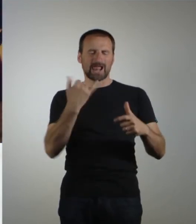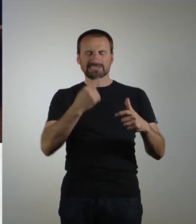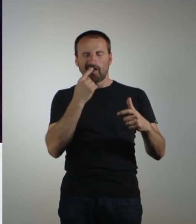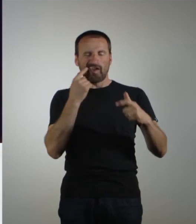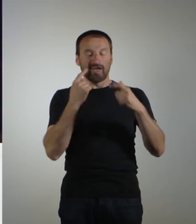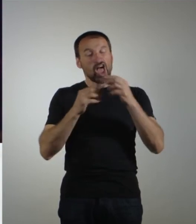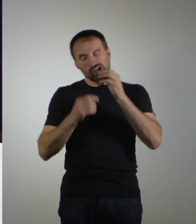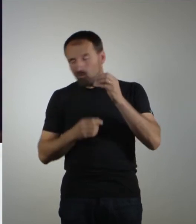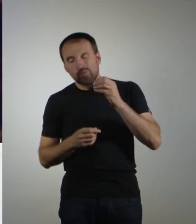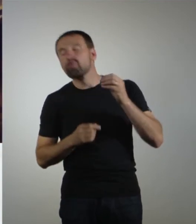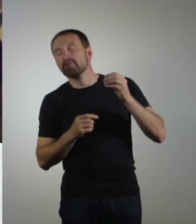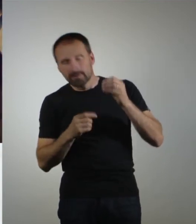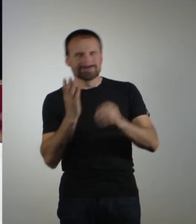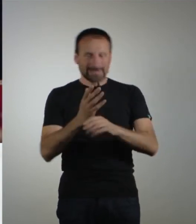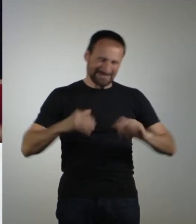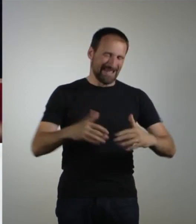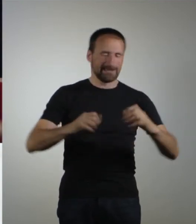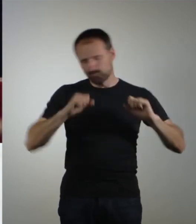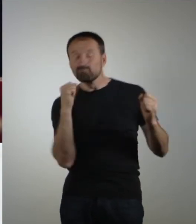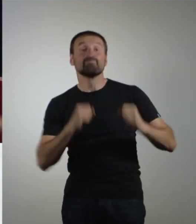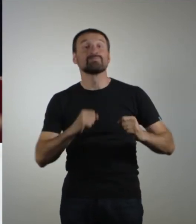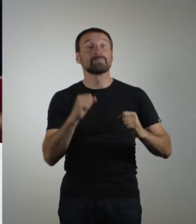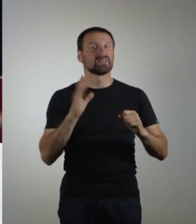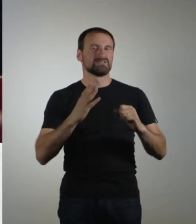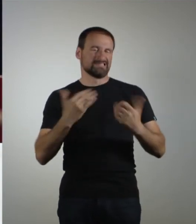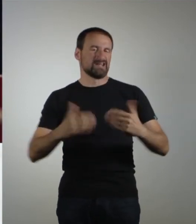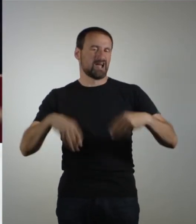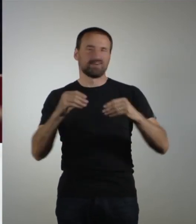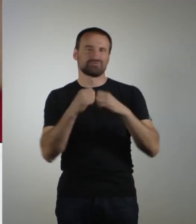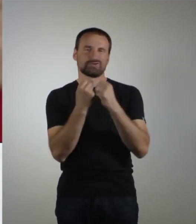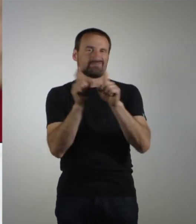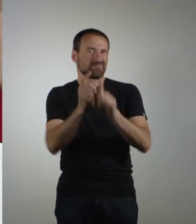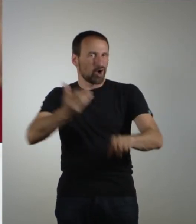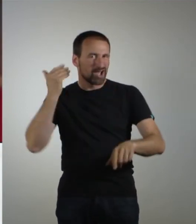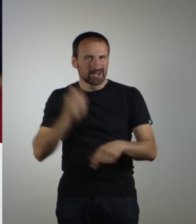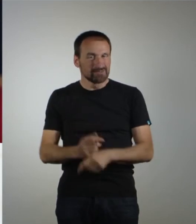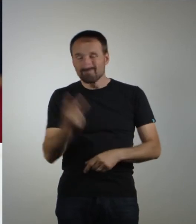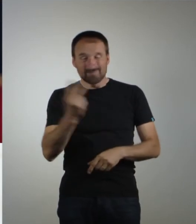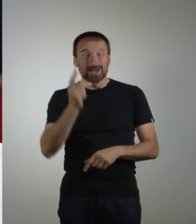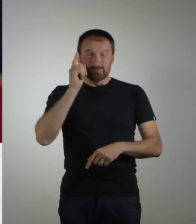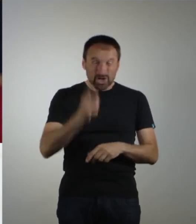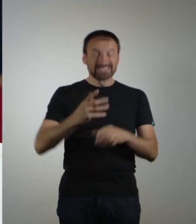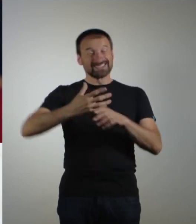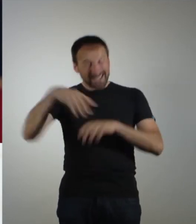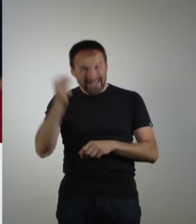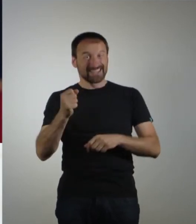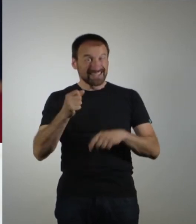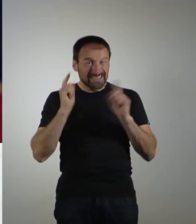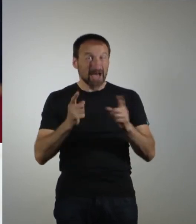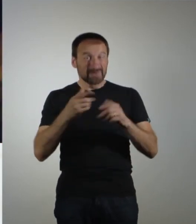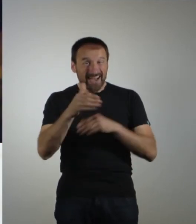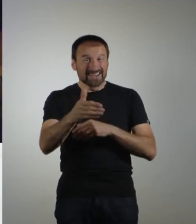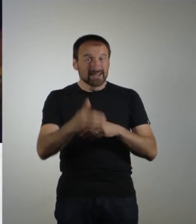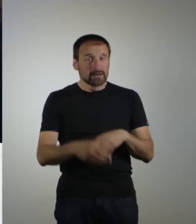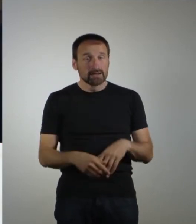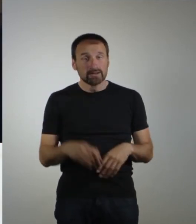zweite Vorrundenspiel. An der Ausgangslage hat sich nichts geändert. Basti und Bautz müssen dieses Spiel gewinnen, um weiterzukommen. Und beide wieder im Tunnel.